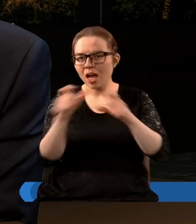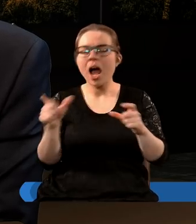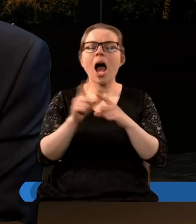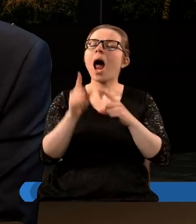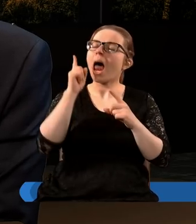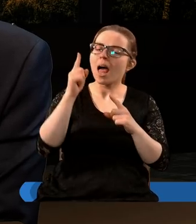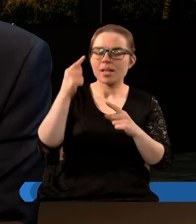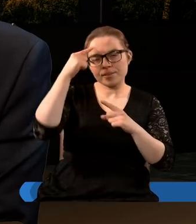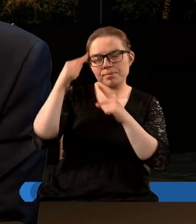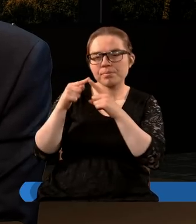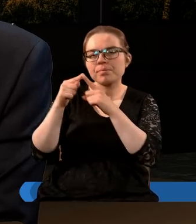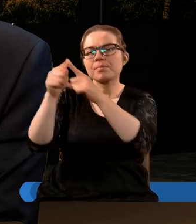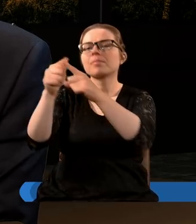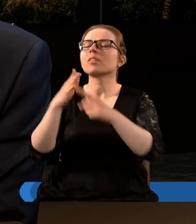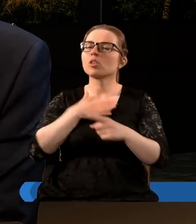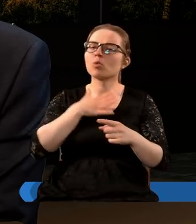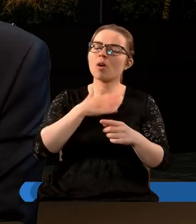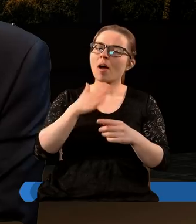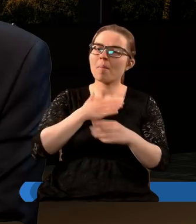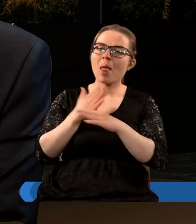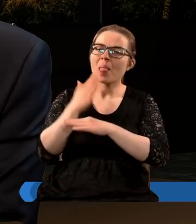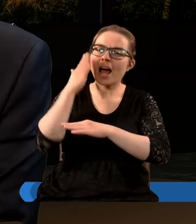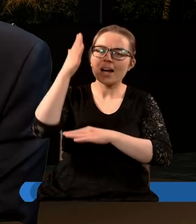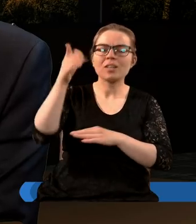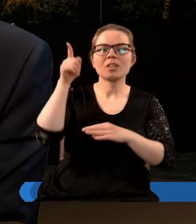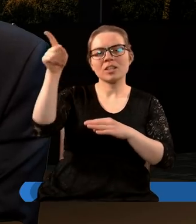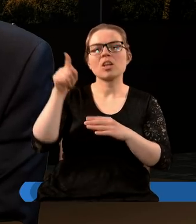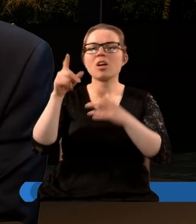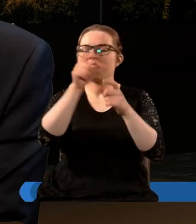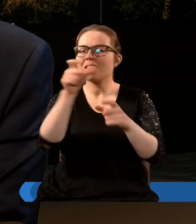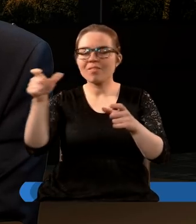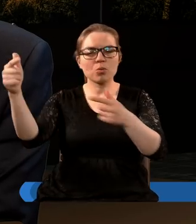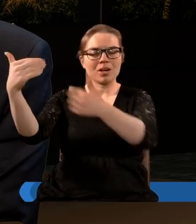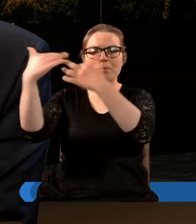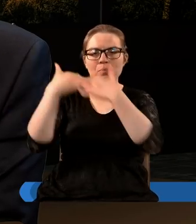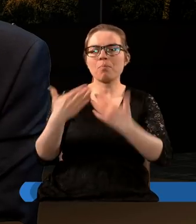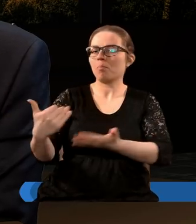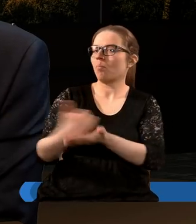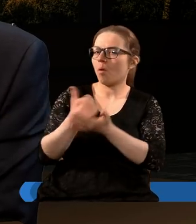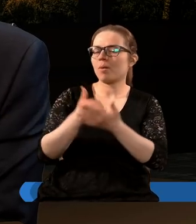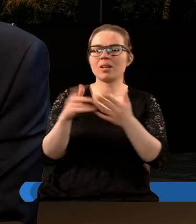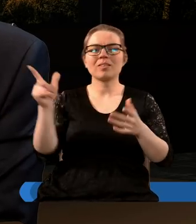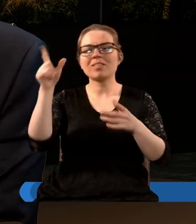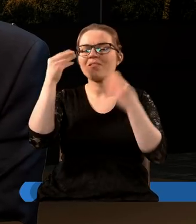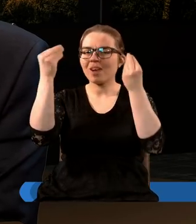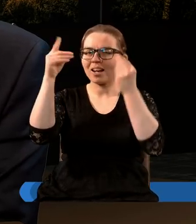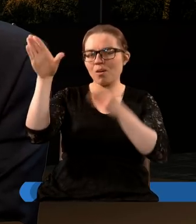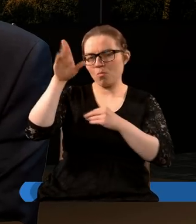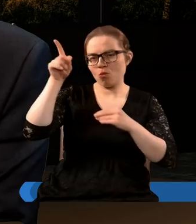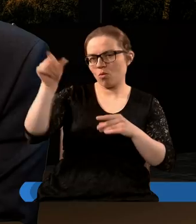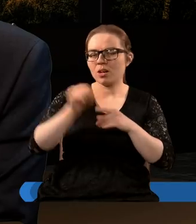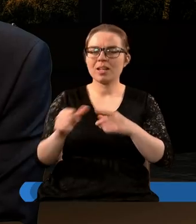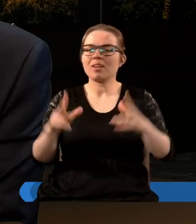to jednak wierzymy Panie że tak jak czuwasz nad losem każdego z nas indywidualnie tak los całego świata